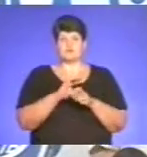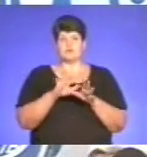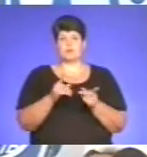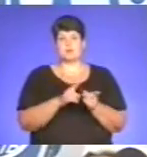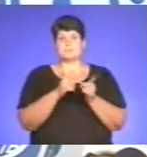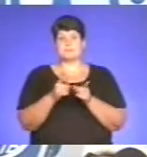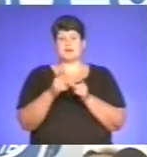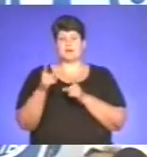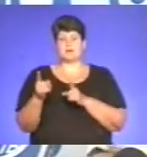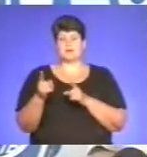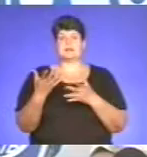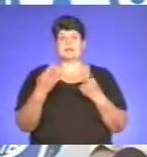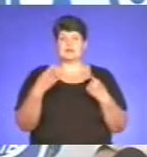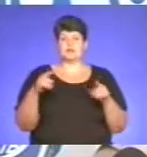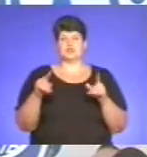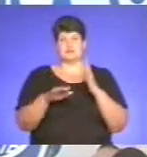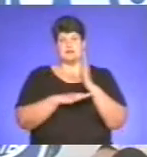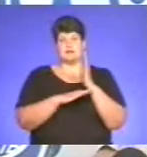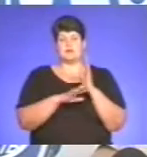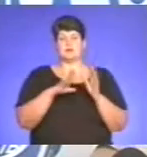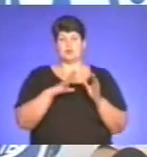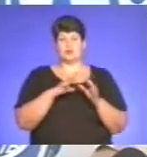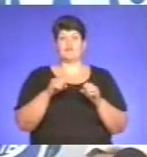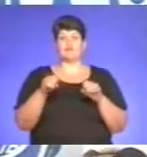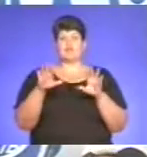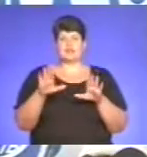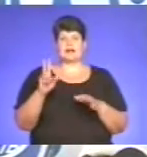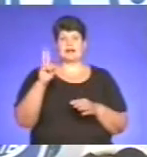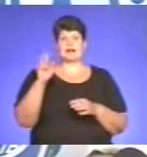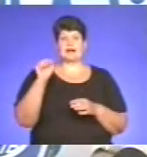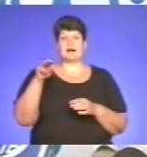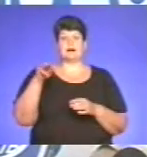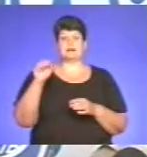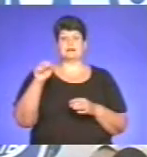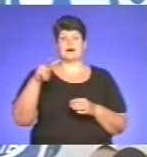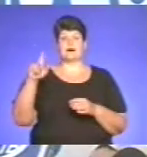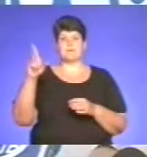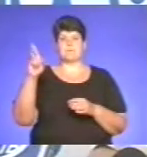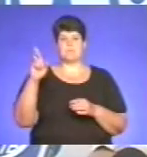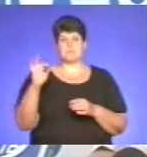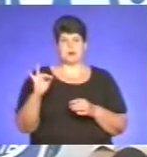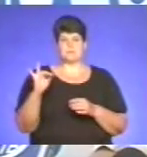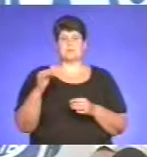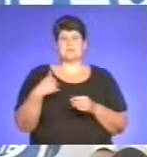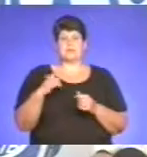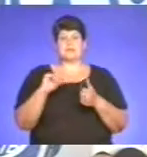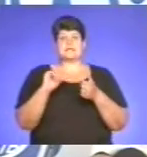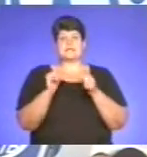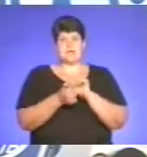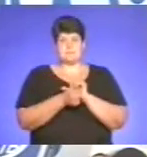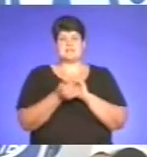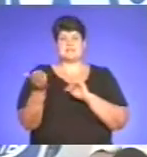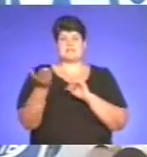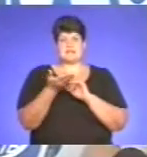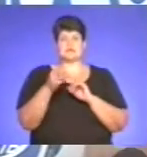декоративні види дерев. Тому було вирішено спільно з індрогами висадити катальби. І якщо ви уважно подивилися, ми замість зрізаних